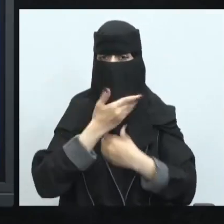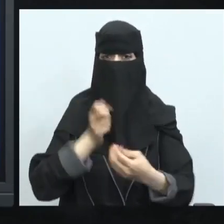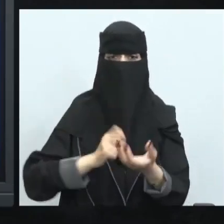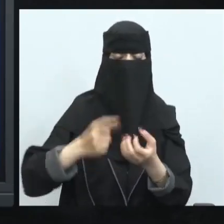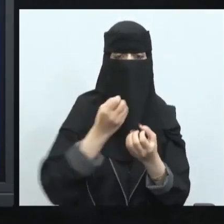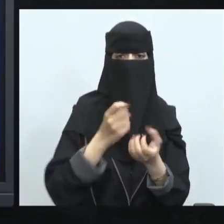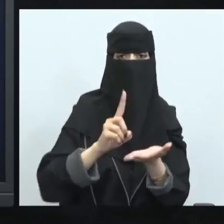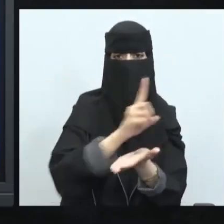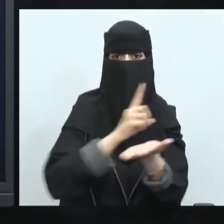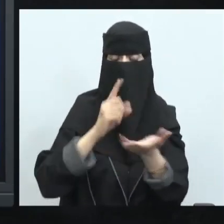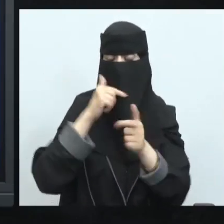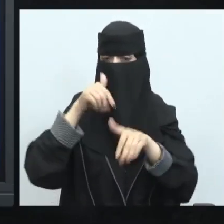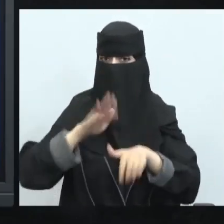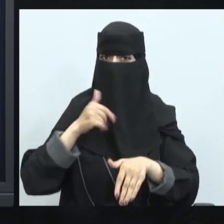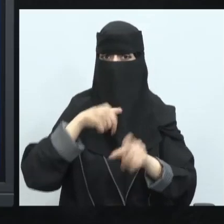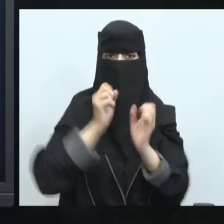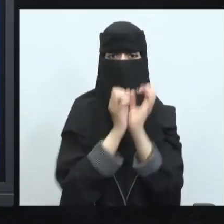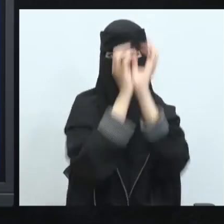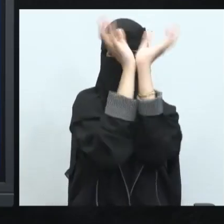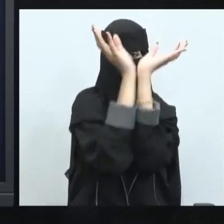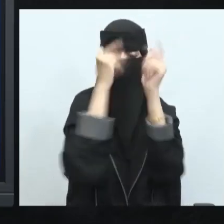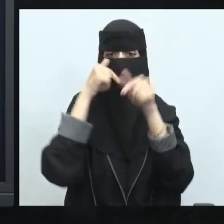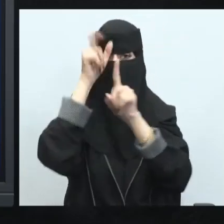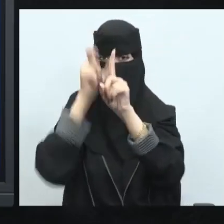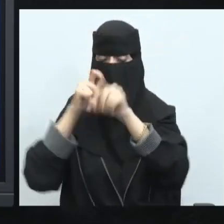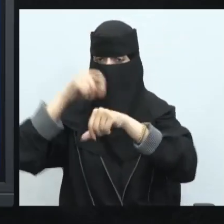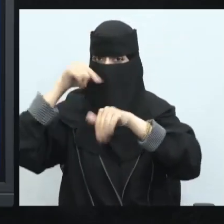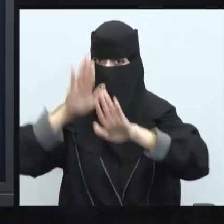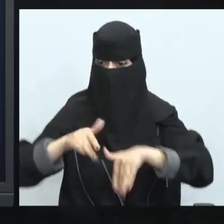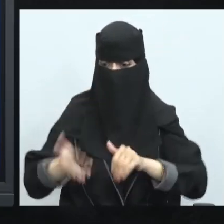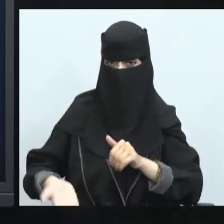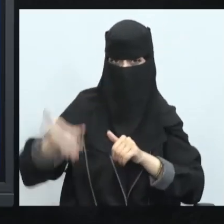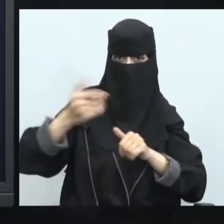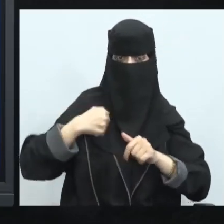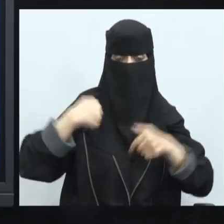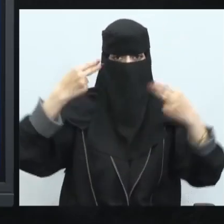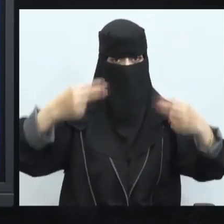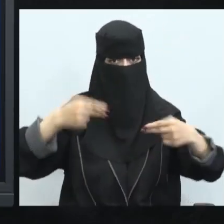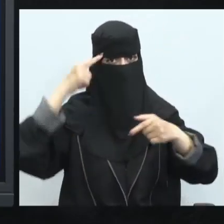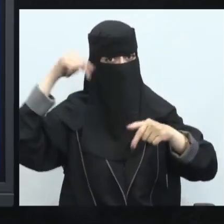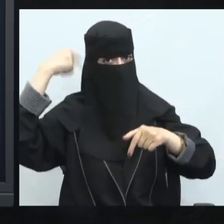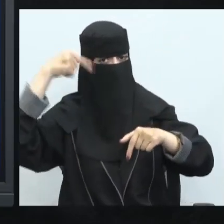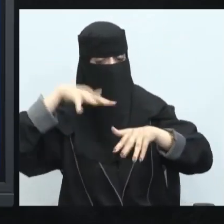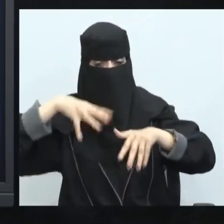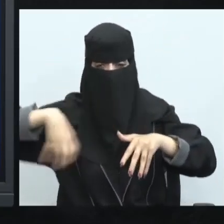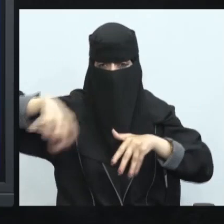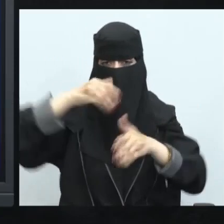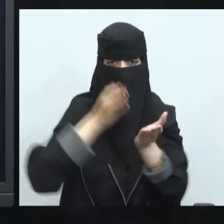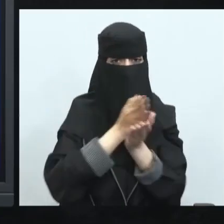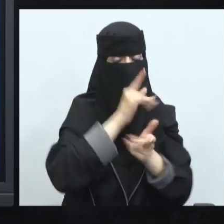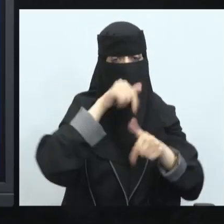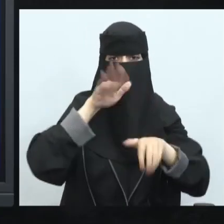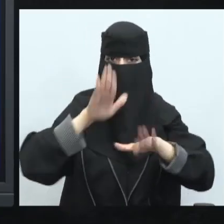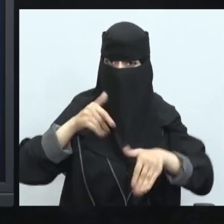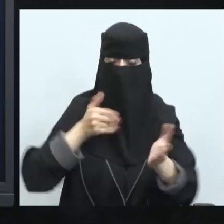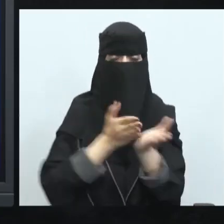الأشجار ستؤثر على الناس وبالتالي يجب حينما نقيم فعالية لابد أن نفكر بجميع هذه الجوانب ولدينا أيضا مجالات رئيسة